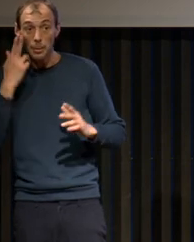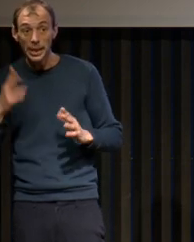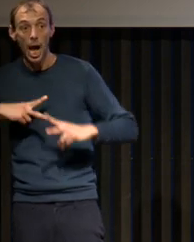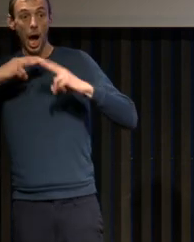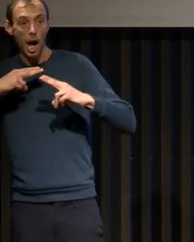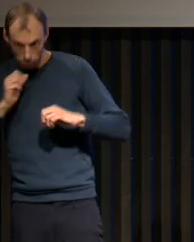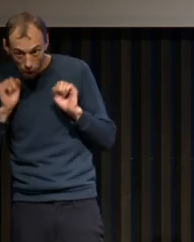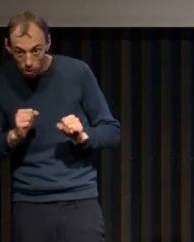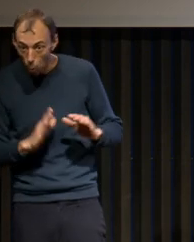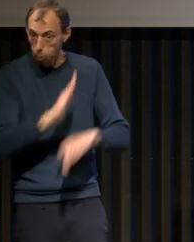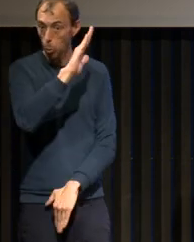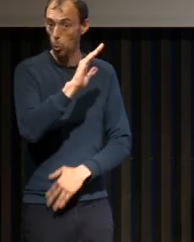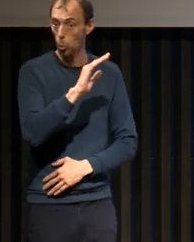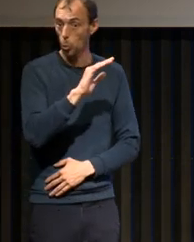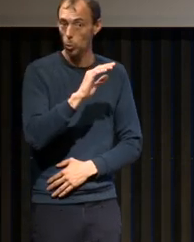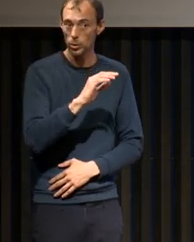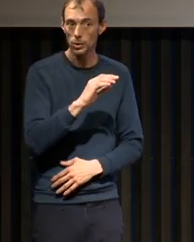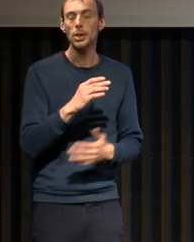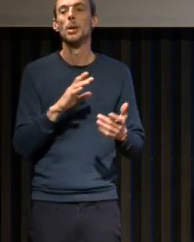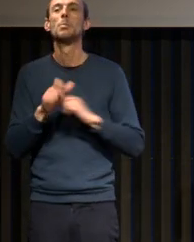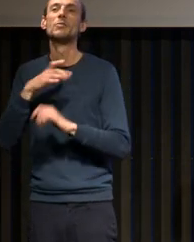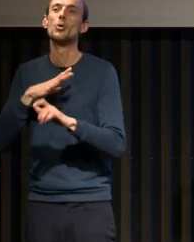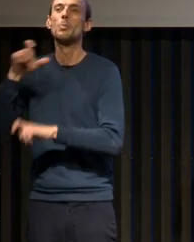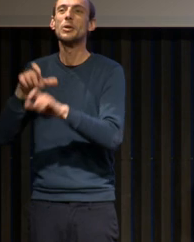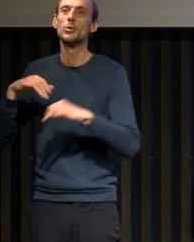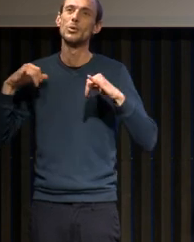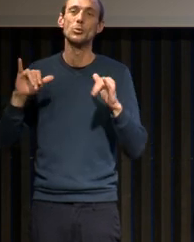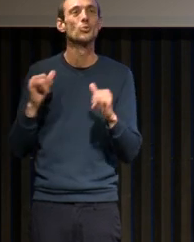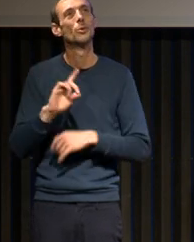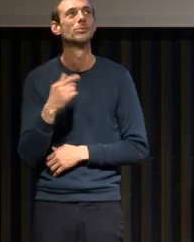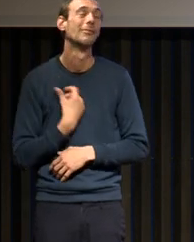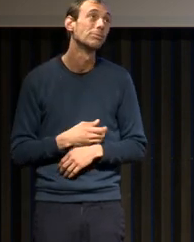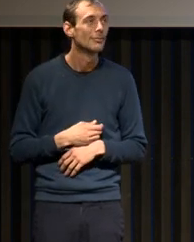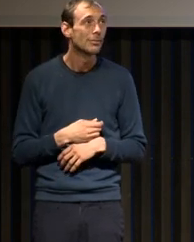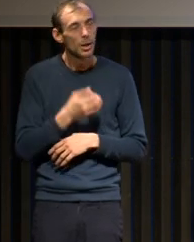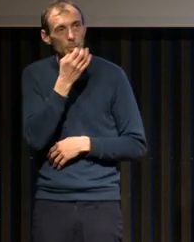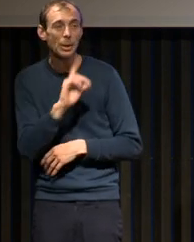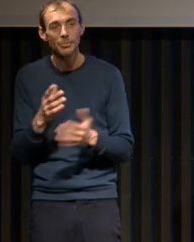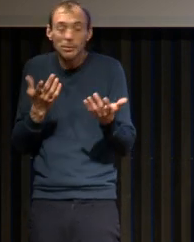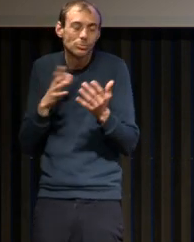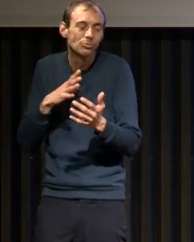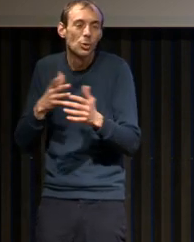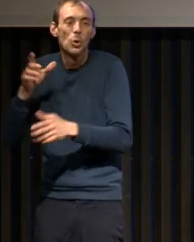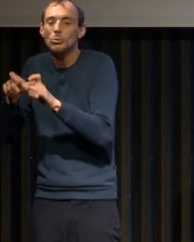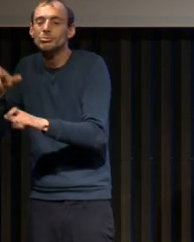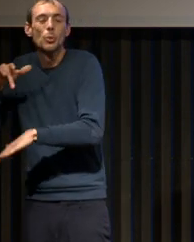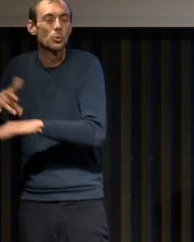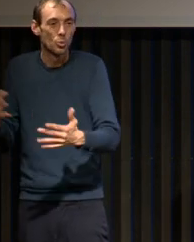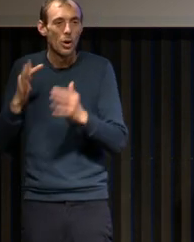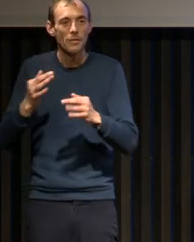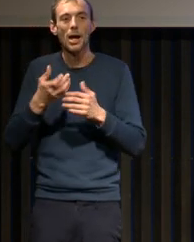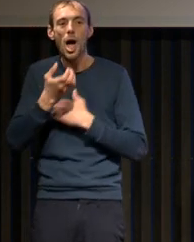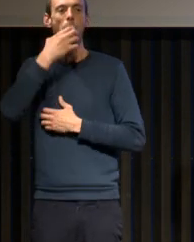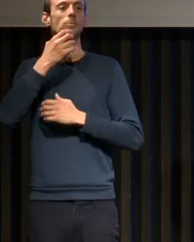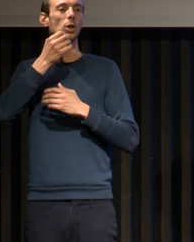Et puis, il a des gens qui se sont, j'allais dire, amusés. y des gens qui ont essayé de traiter des patients en faisant des trachéotomies, ont montré que des gens très somnolents ont les